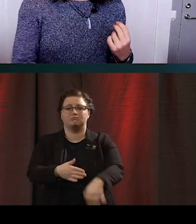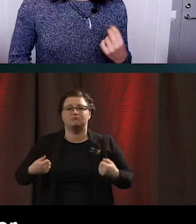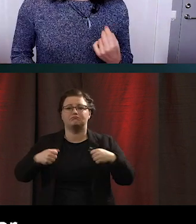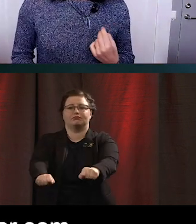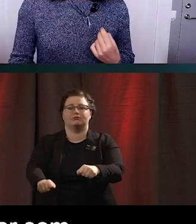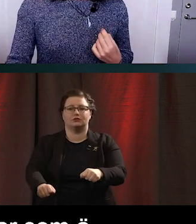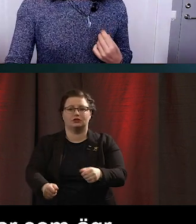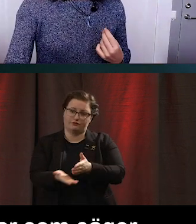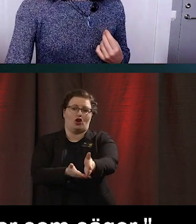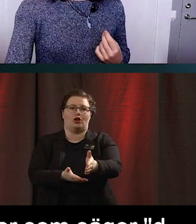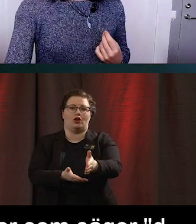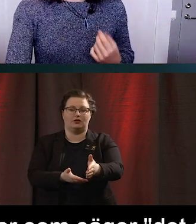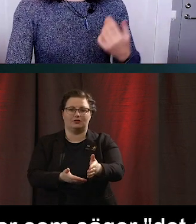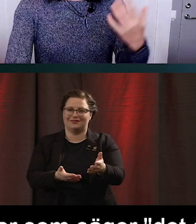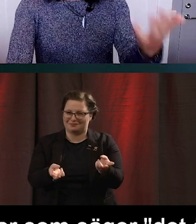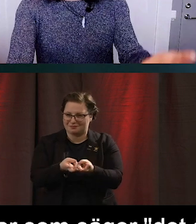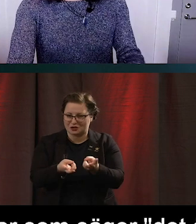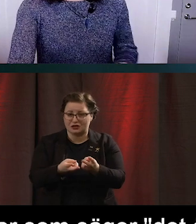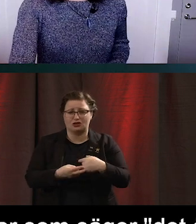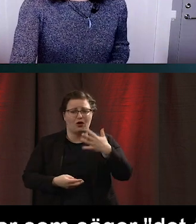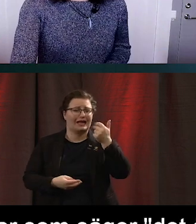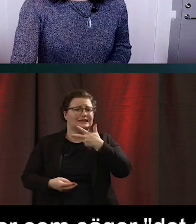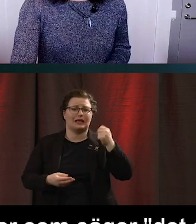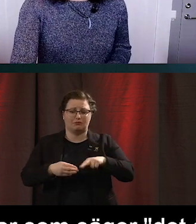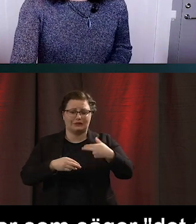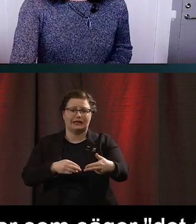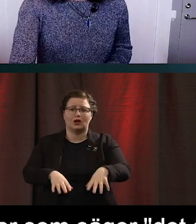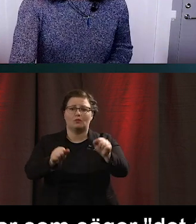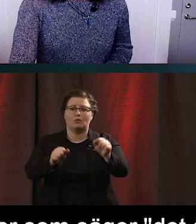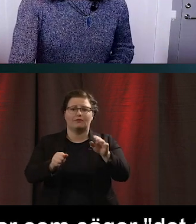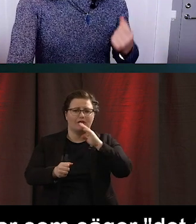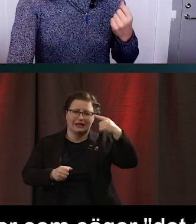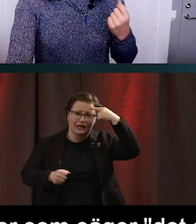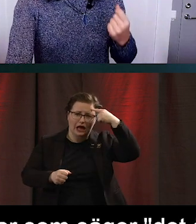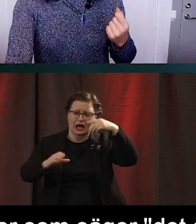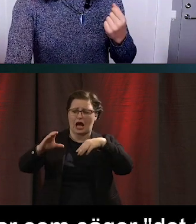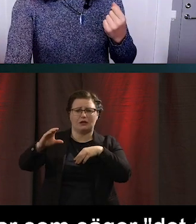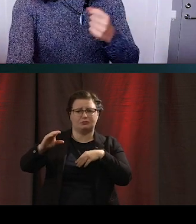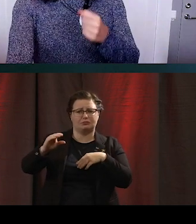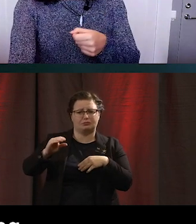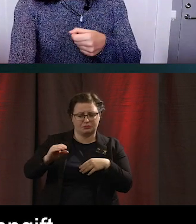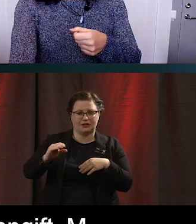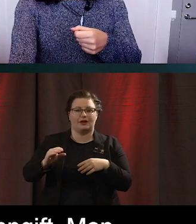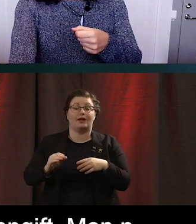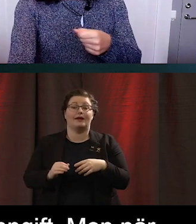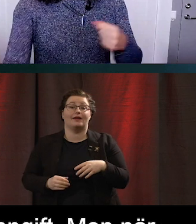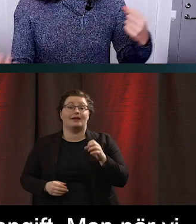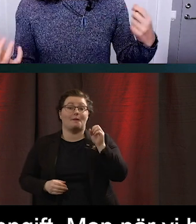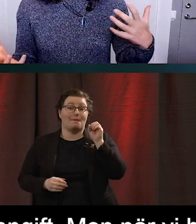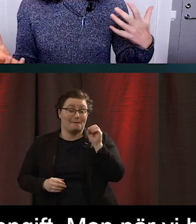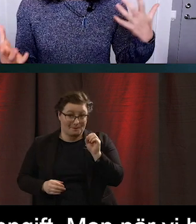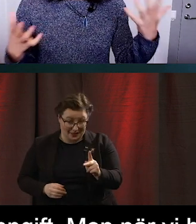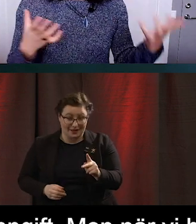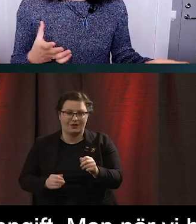rätt svar, gå på det. Och då kan man ju genast gå vidare till nästa uppgift. Men när belastas kognitivt så